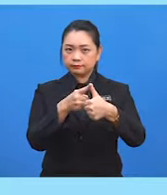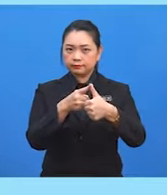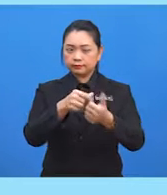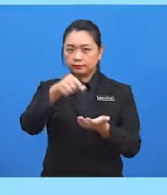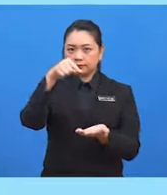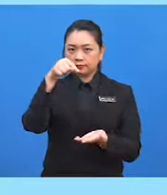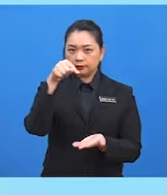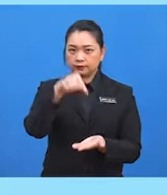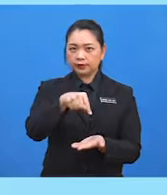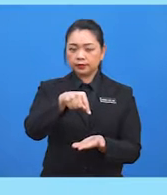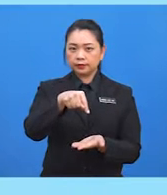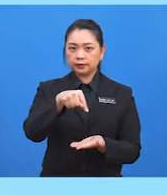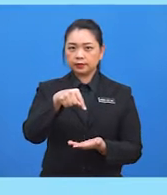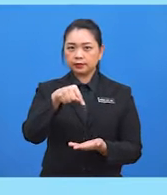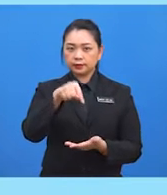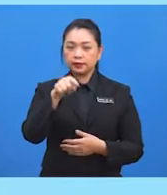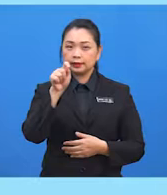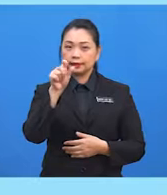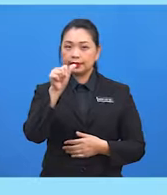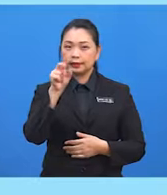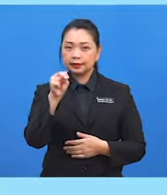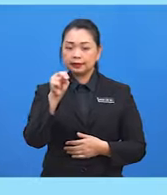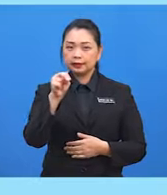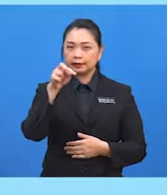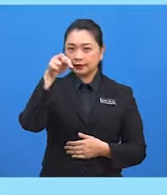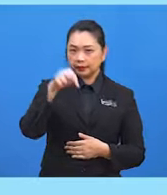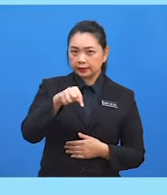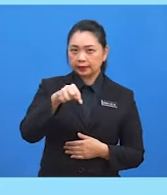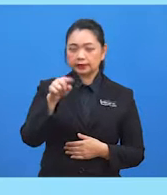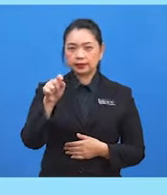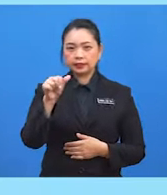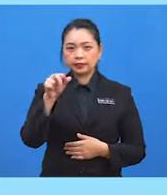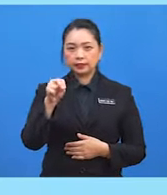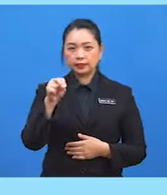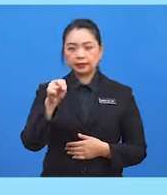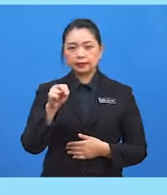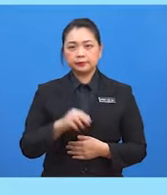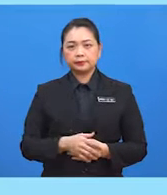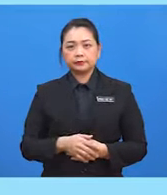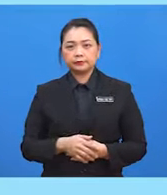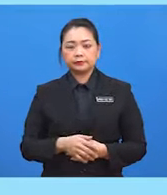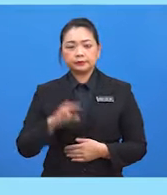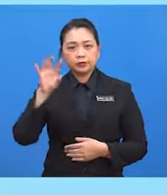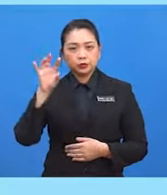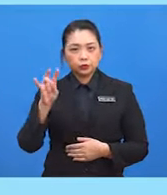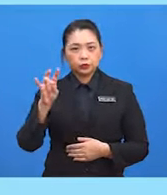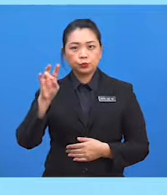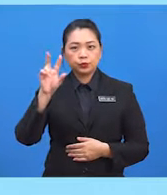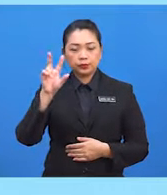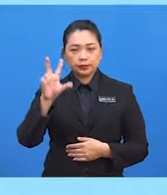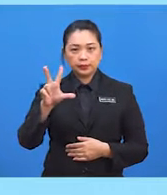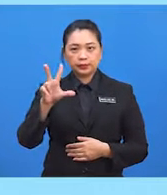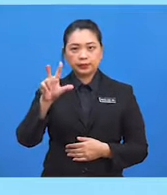tekan pada kekunci tangent. Diikuti dengan tekan angka 7,